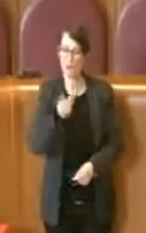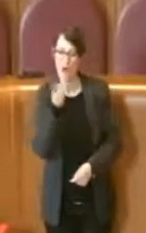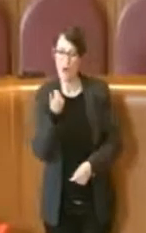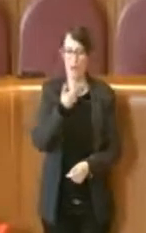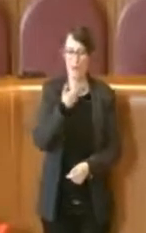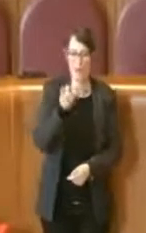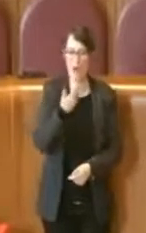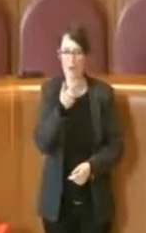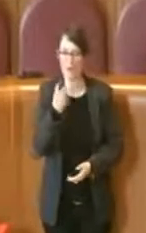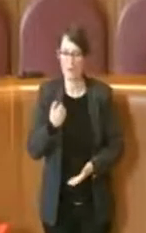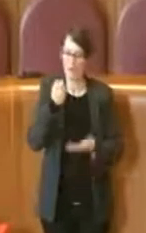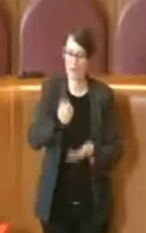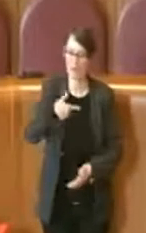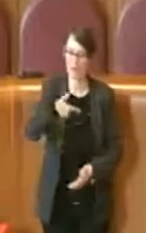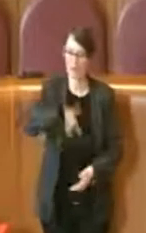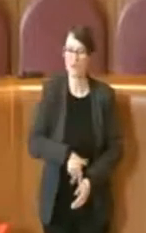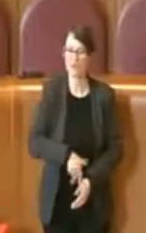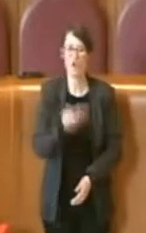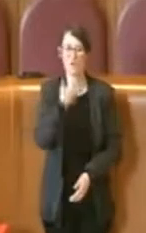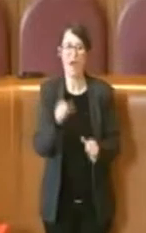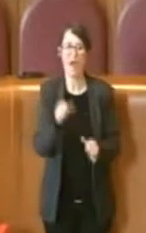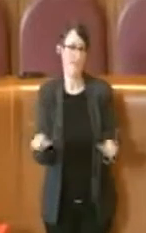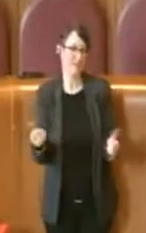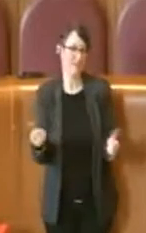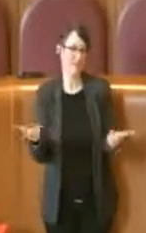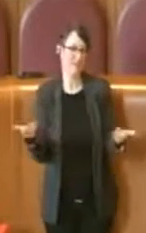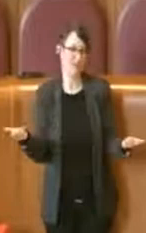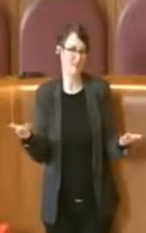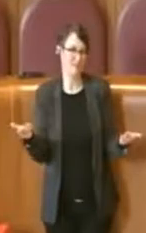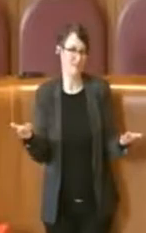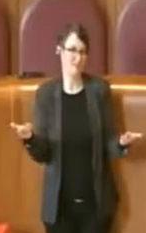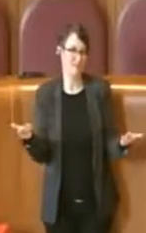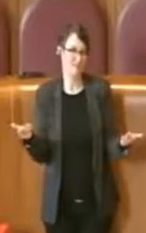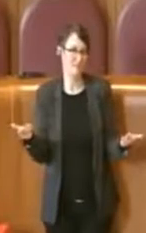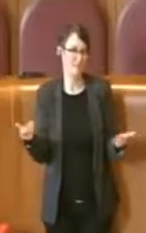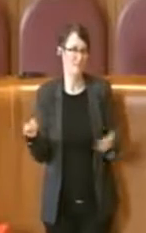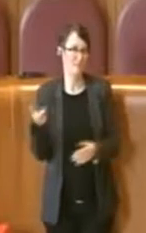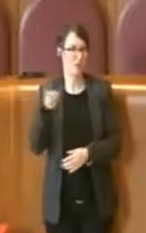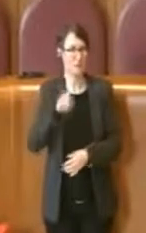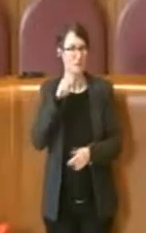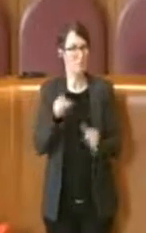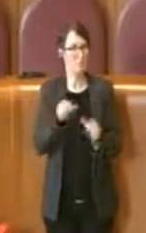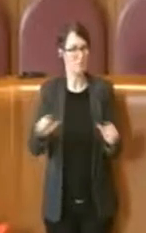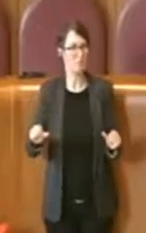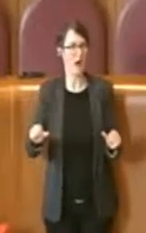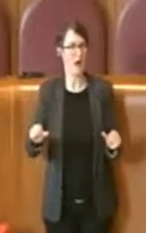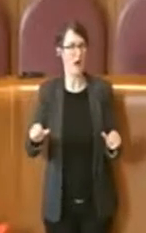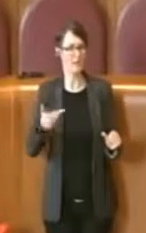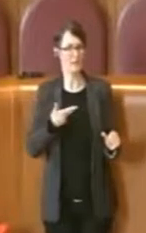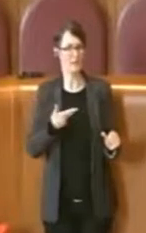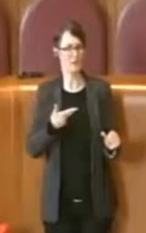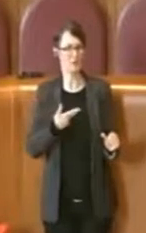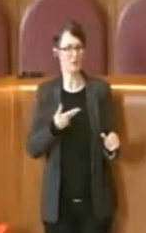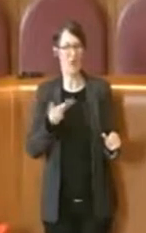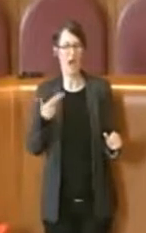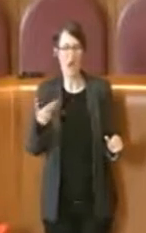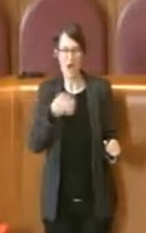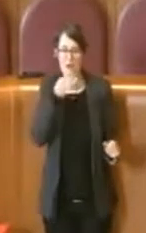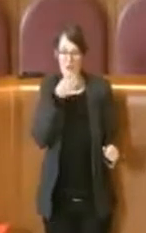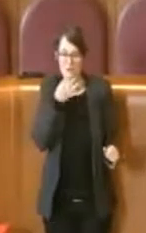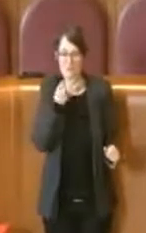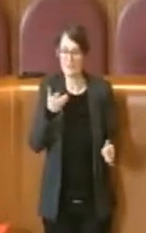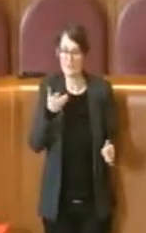non ha fondamento, perché qualora avesse fondamento vuol dire che sui territori